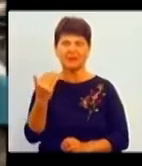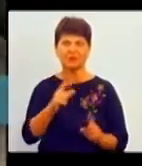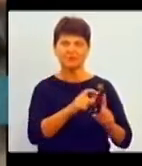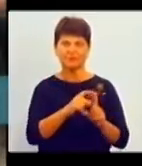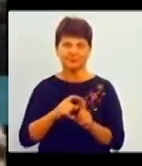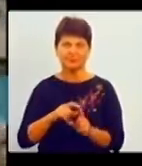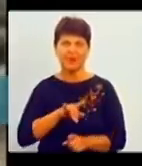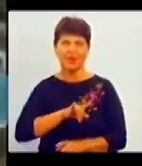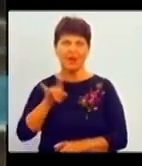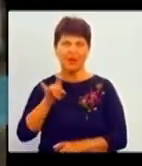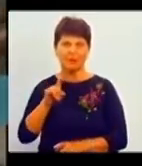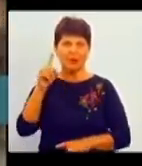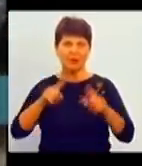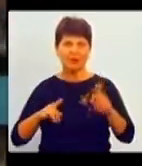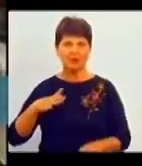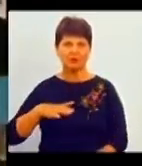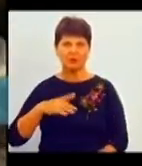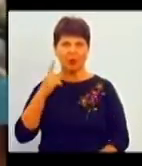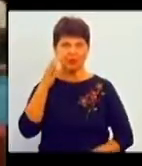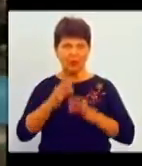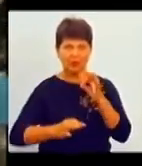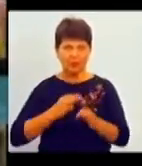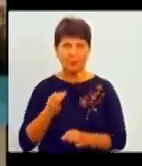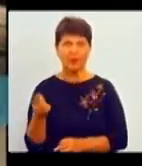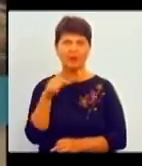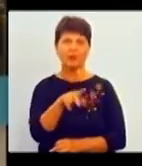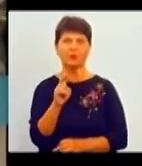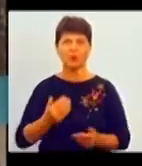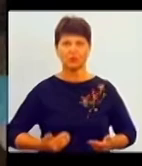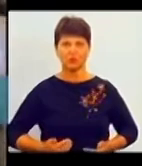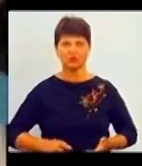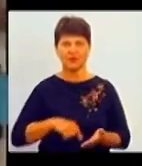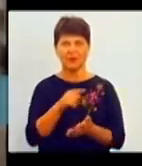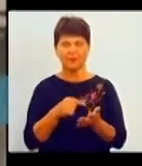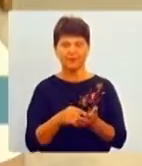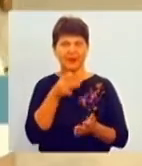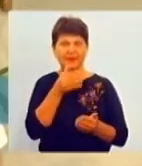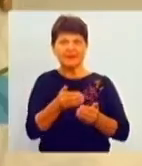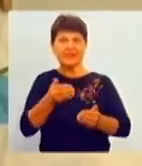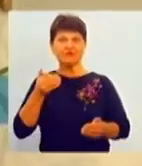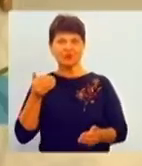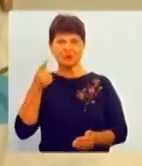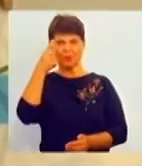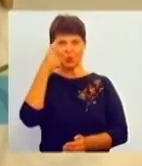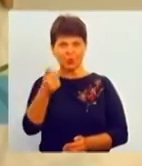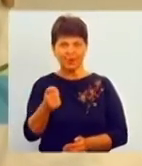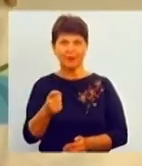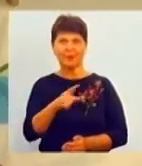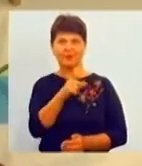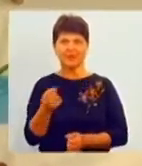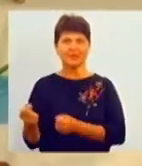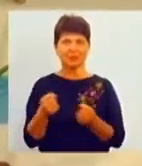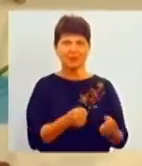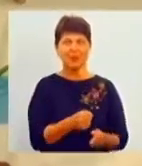аеропорту подекуди чекали до доби. Щоправда, тим, хто проживає у місті, завчасно повідомляли про затримку. Готові туристи переплатити